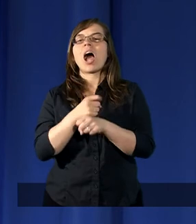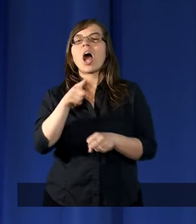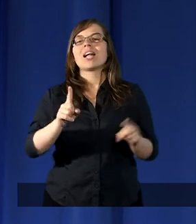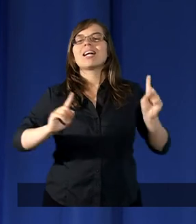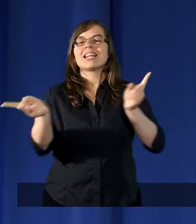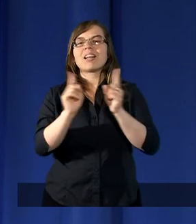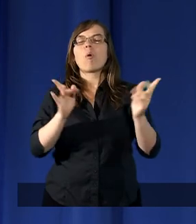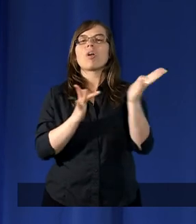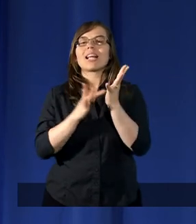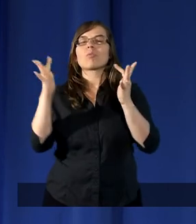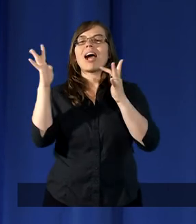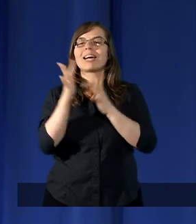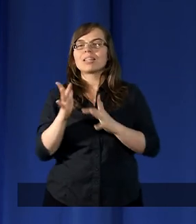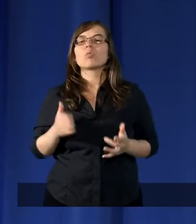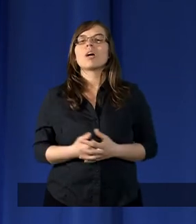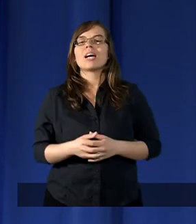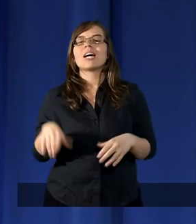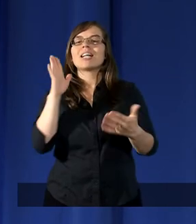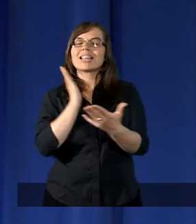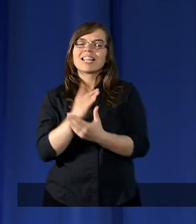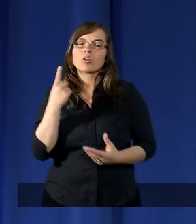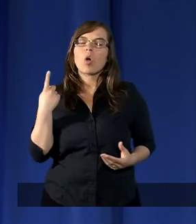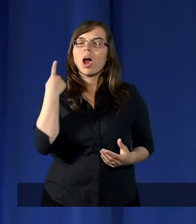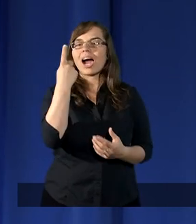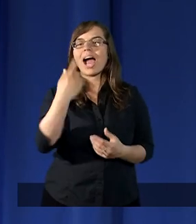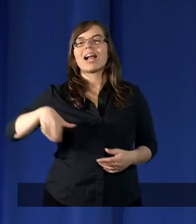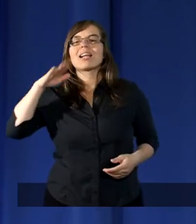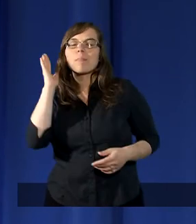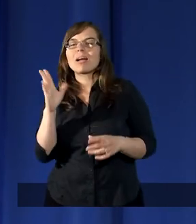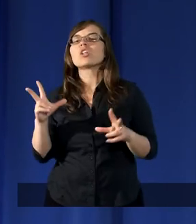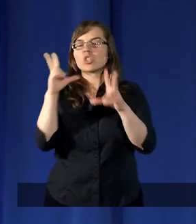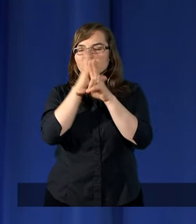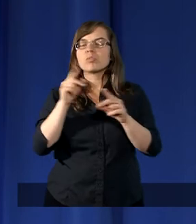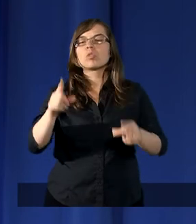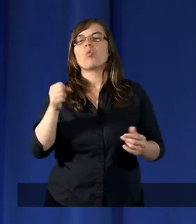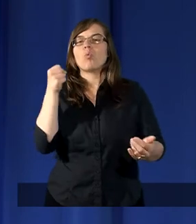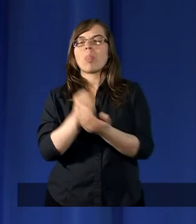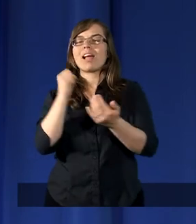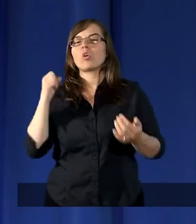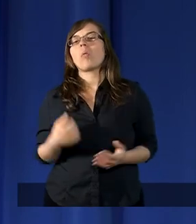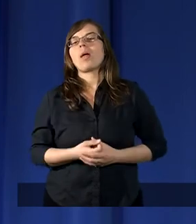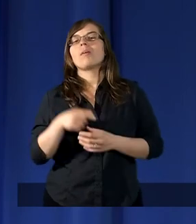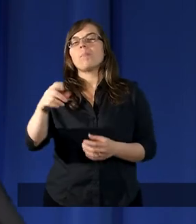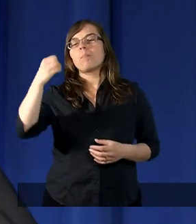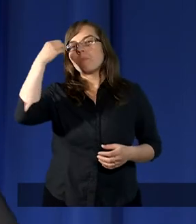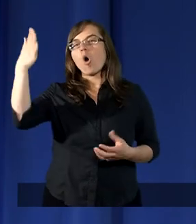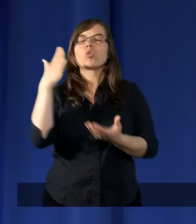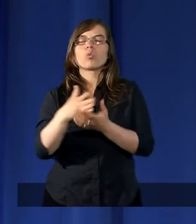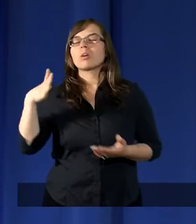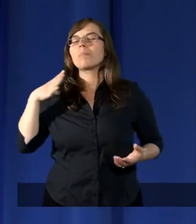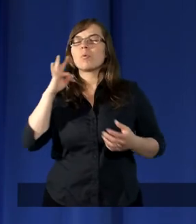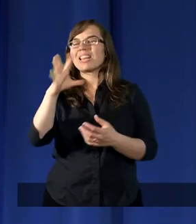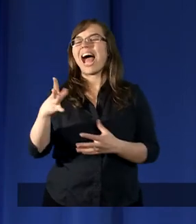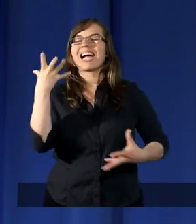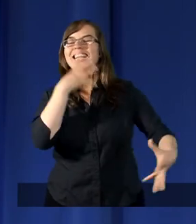symbol Jezusa Chrystusa tylko raz będzie oczywiście uderzona. A Mojżesz już był tak